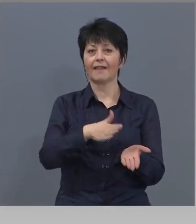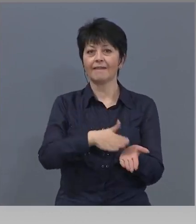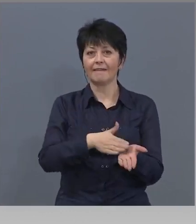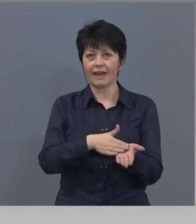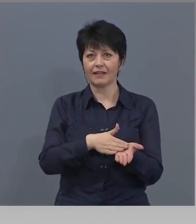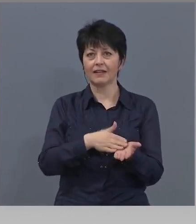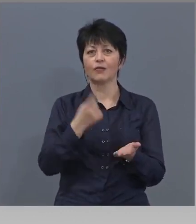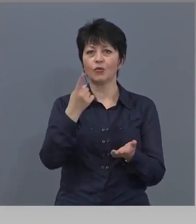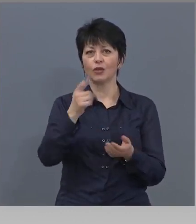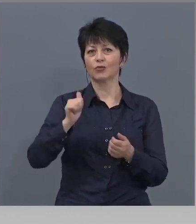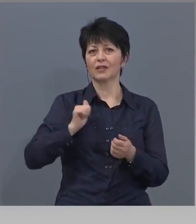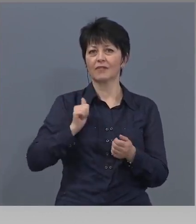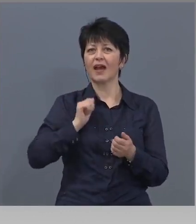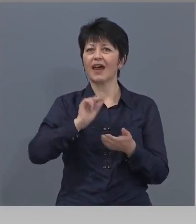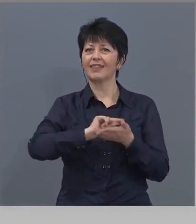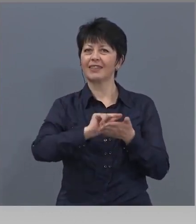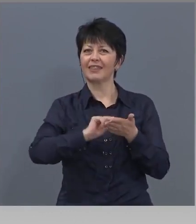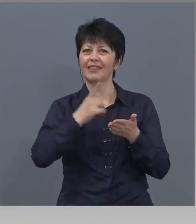който е премиера.